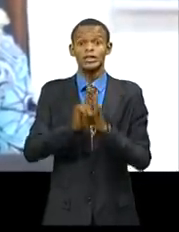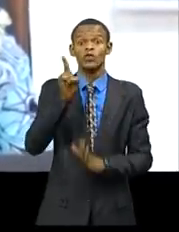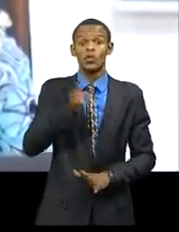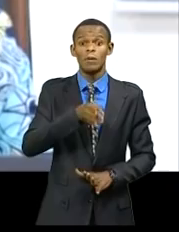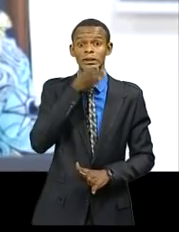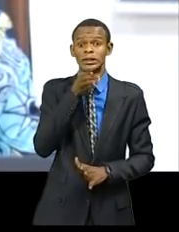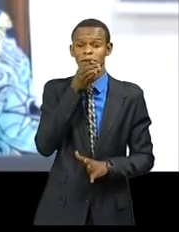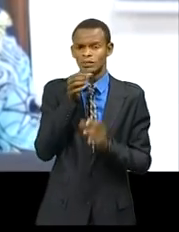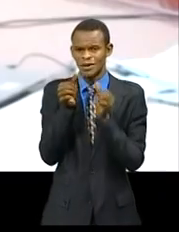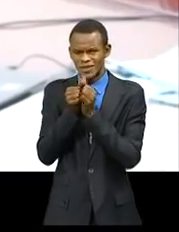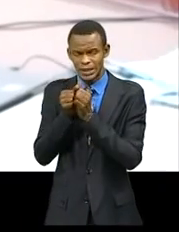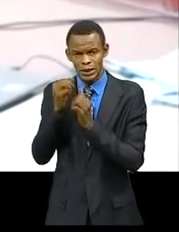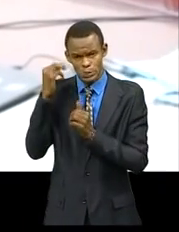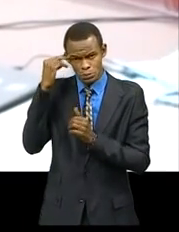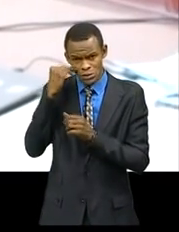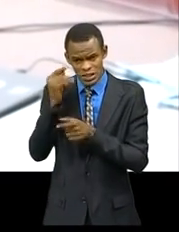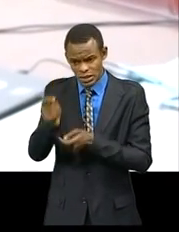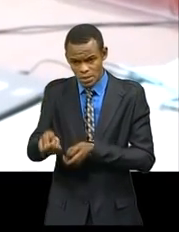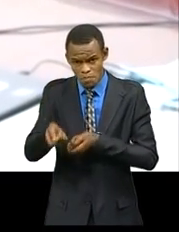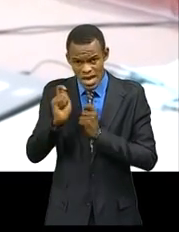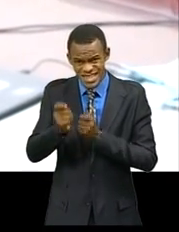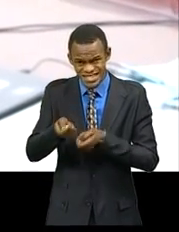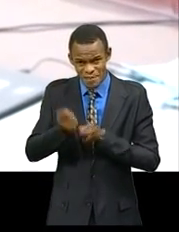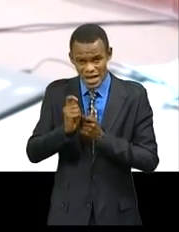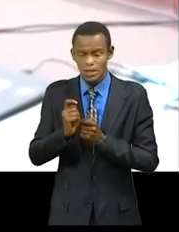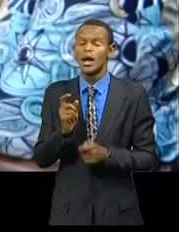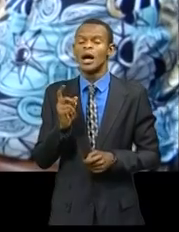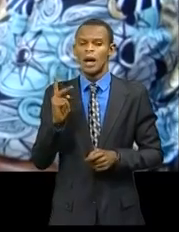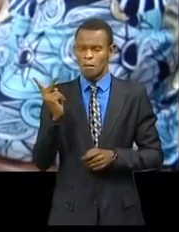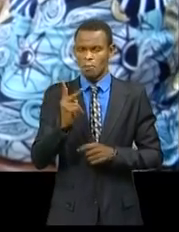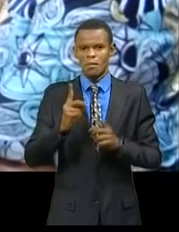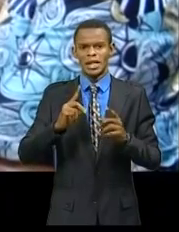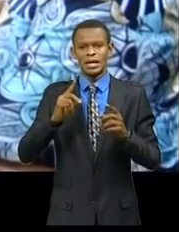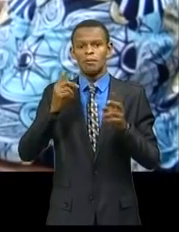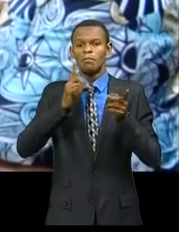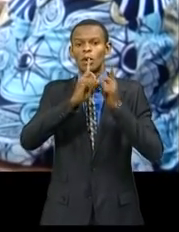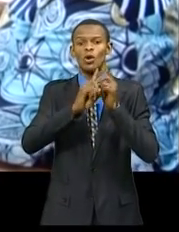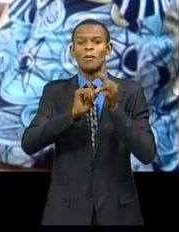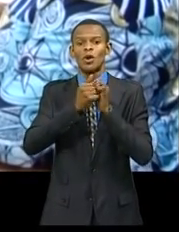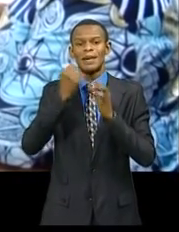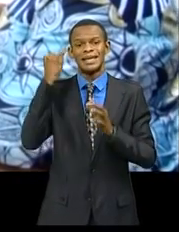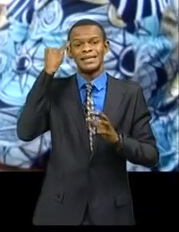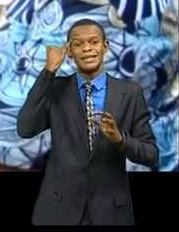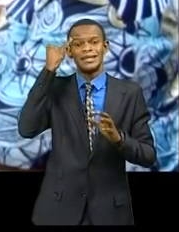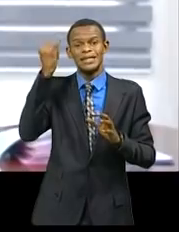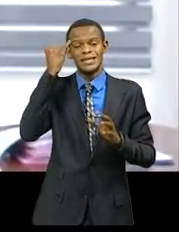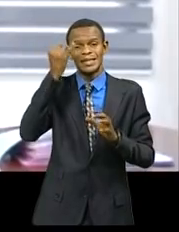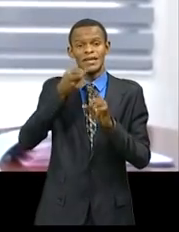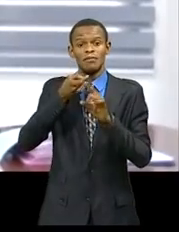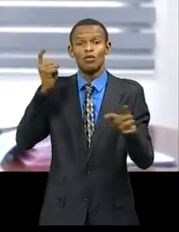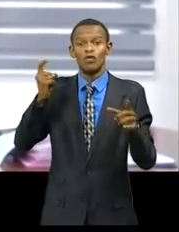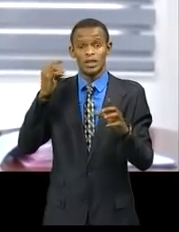et de l'Élevage à propos des initiatives prises à ce jour par le gouvernement pour établir les responsabilités